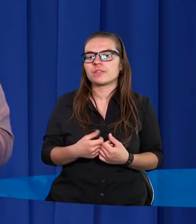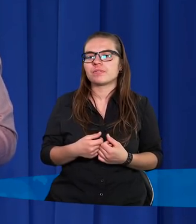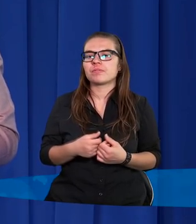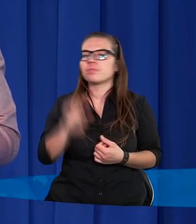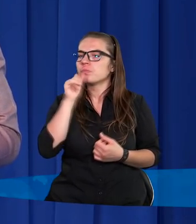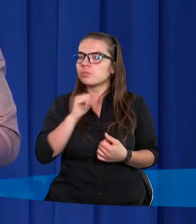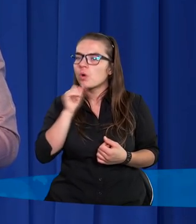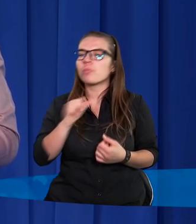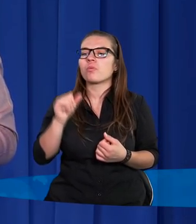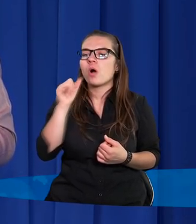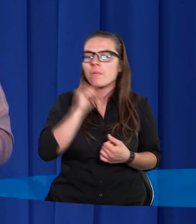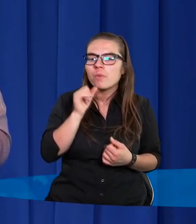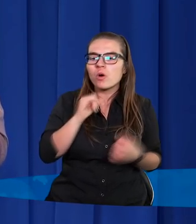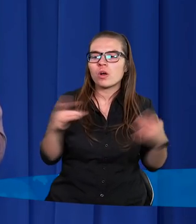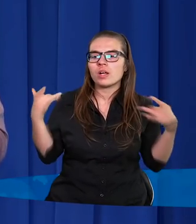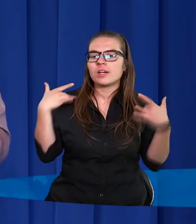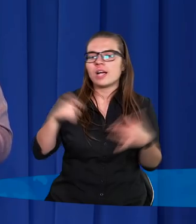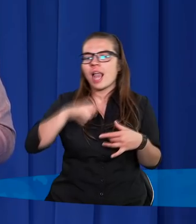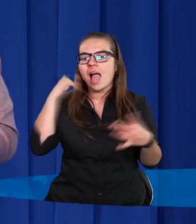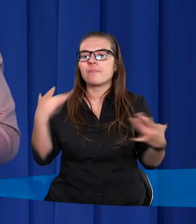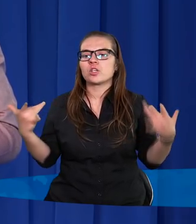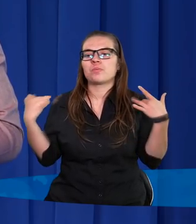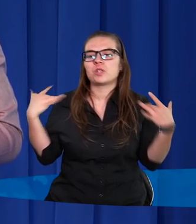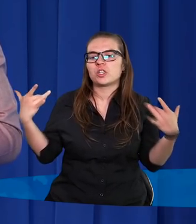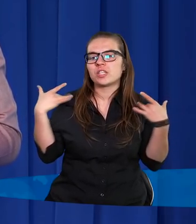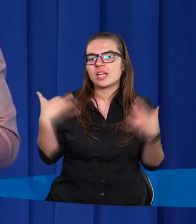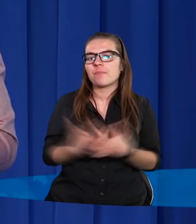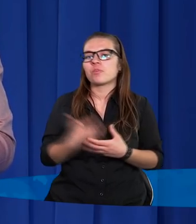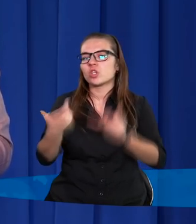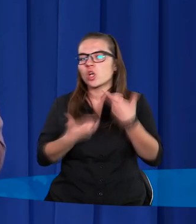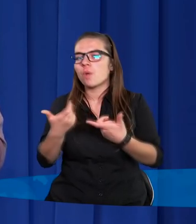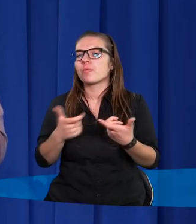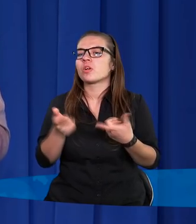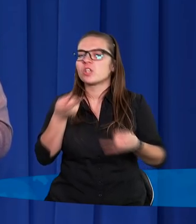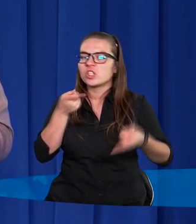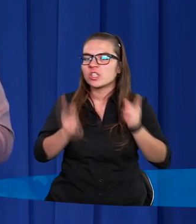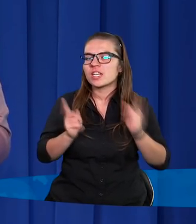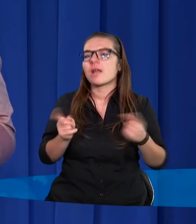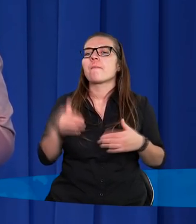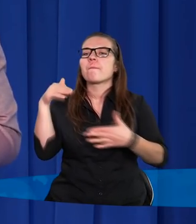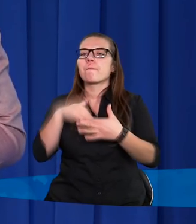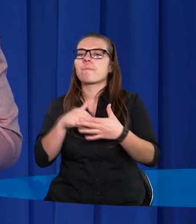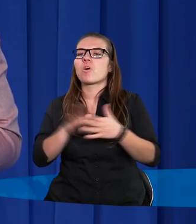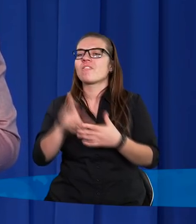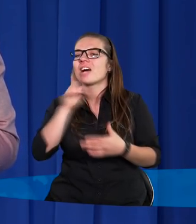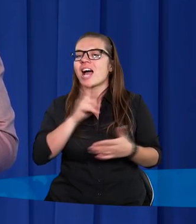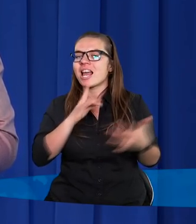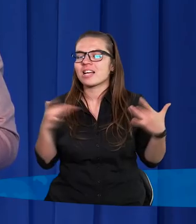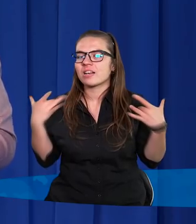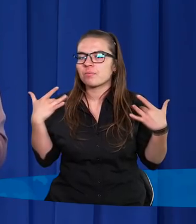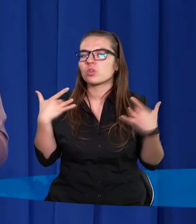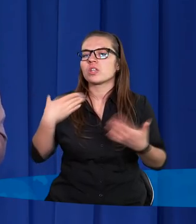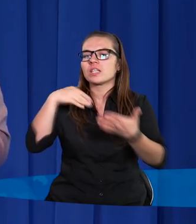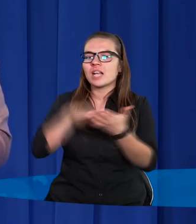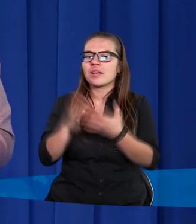I próbowałem. Próbowałem żyć lepszym życiem. Zrobiłem dość szybkie postępy w moim religijnym życiu.